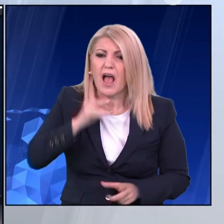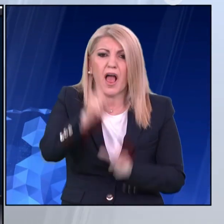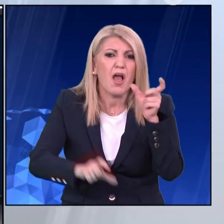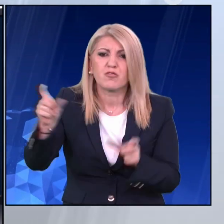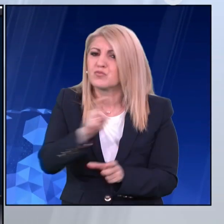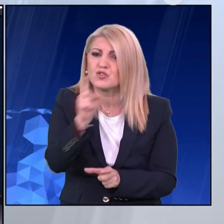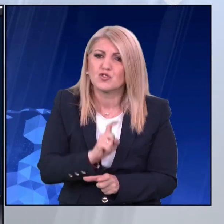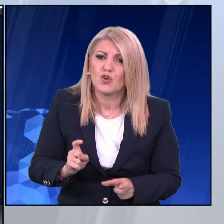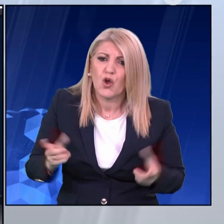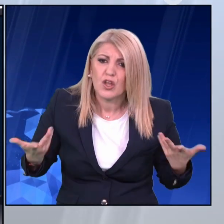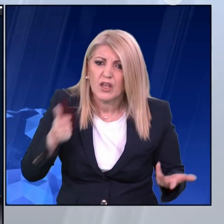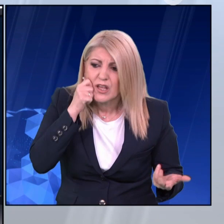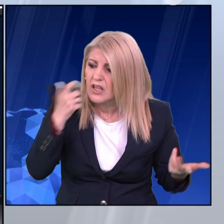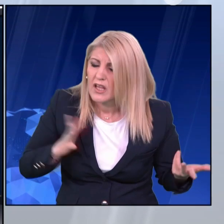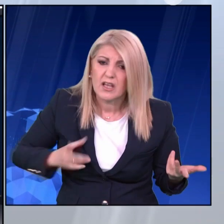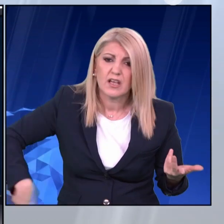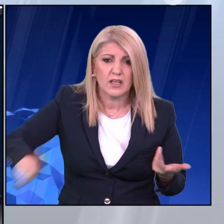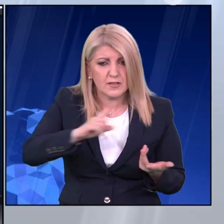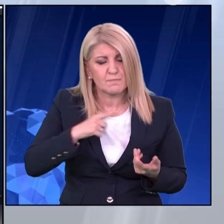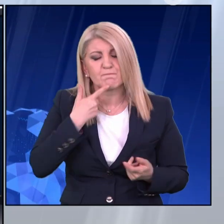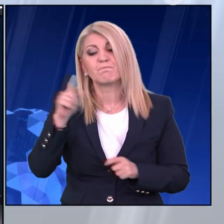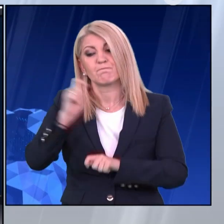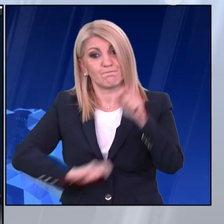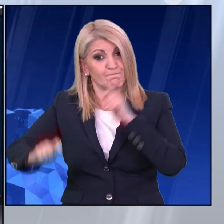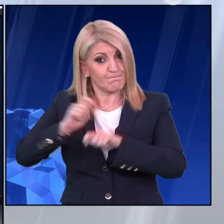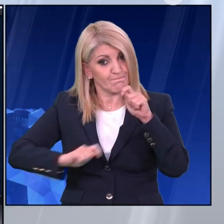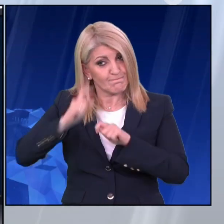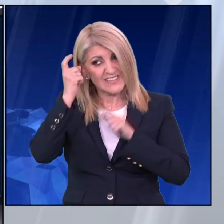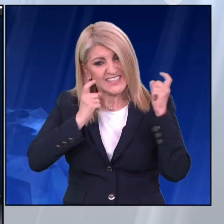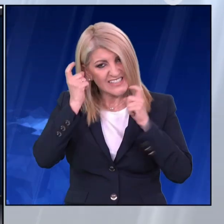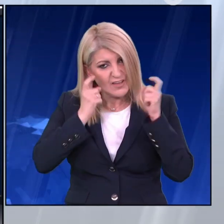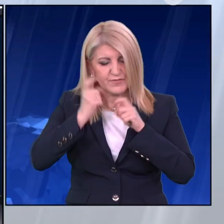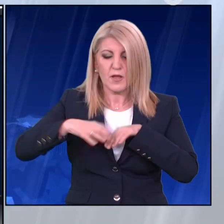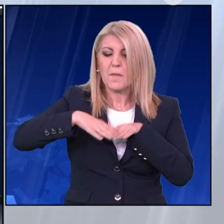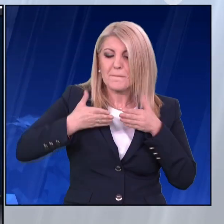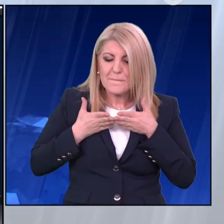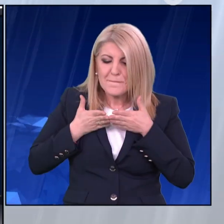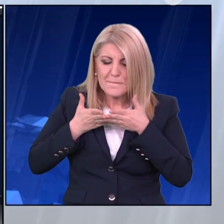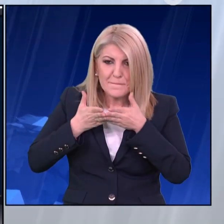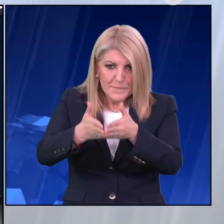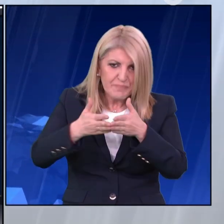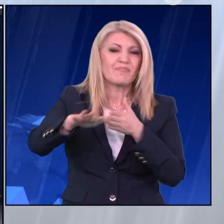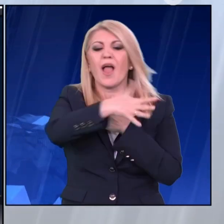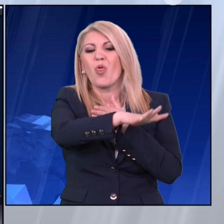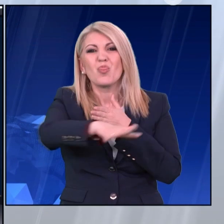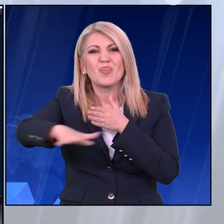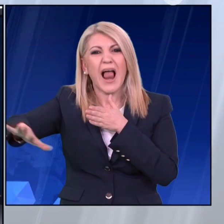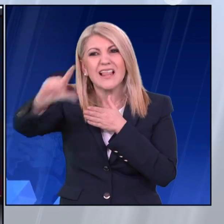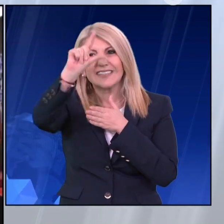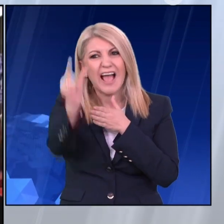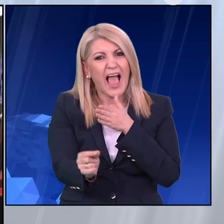την κατασκευή πλωτής προβλήτας για ανθρωπιστική βοήθεια στη Γάζα, αφού όμως περάσει τον Ισραηλινό έλεγχο ώστε να μην καταλήξει στη Χαμάς.